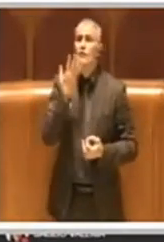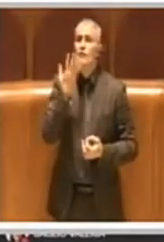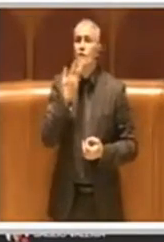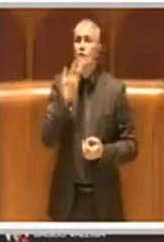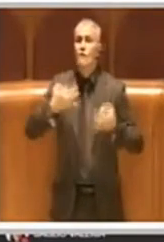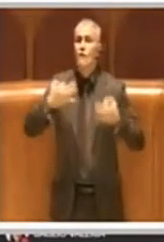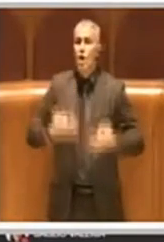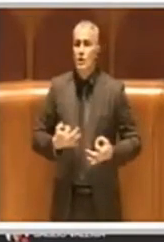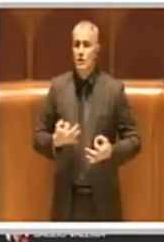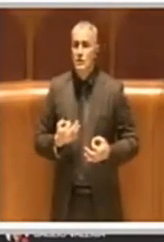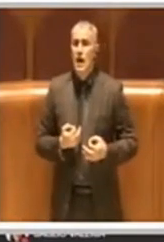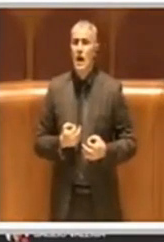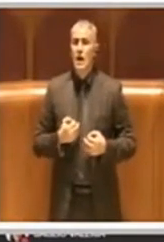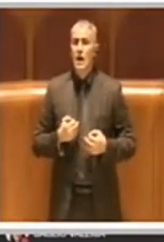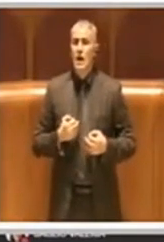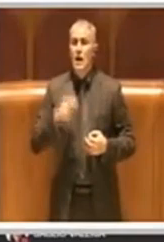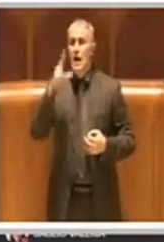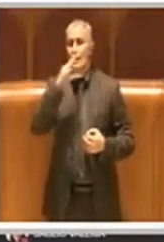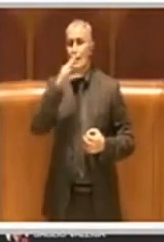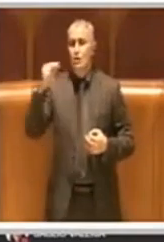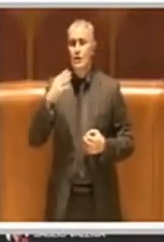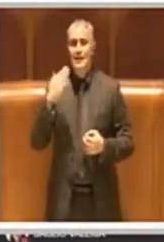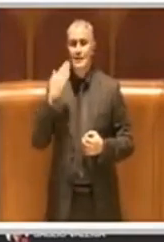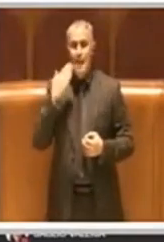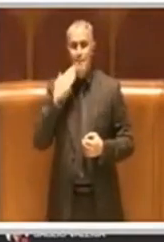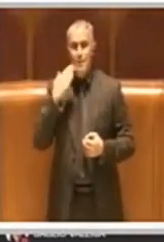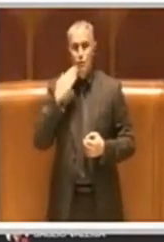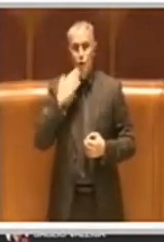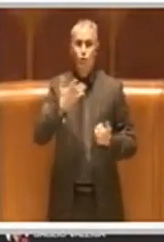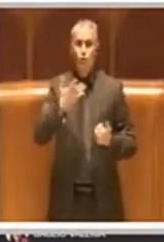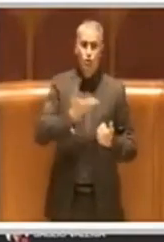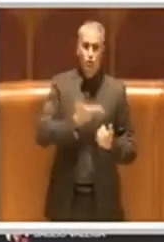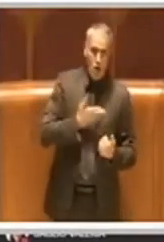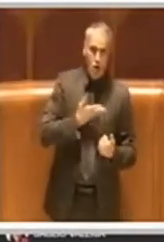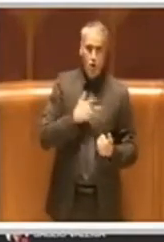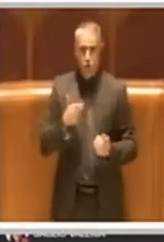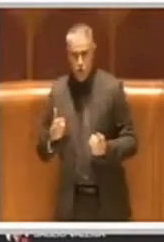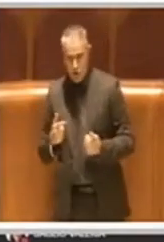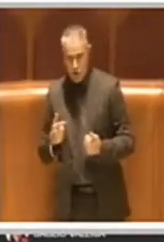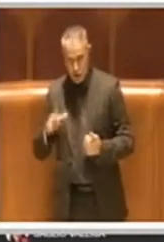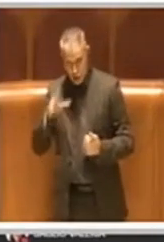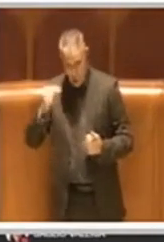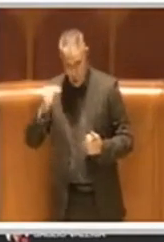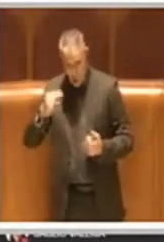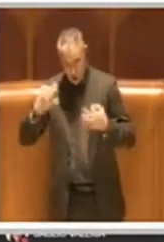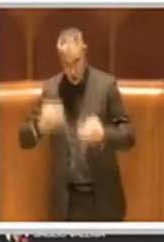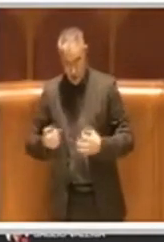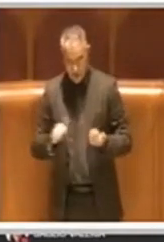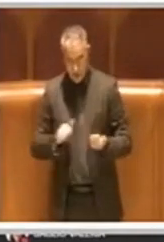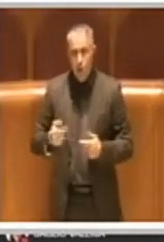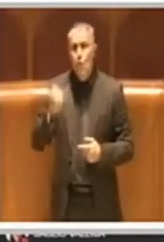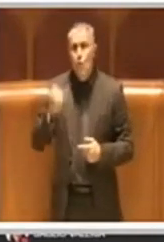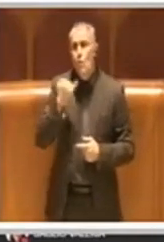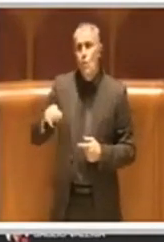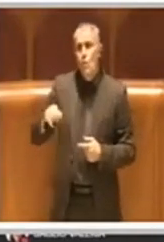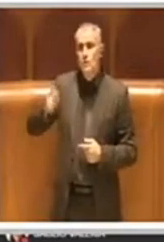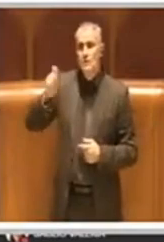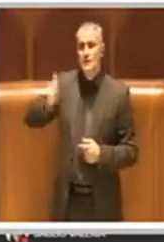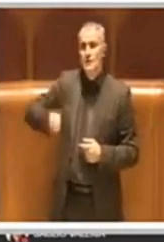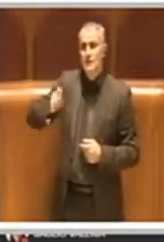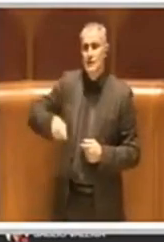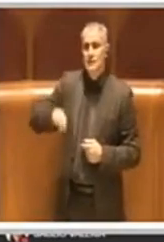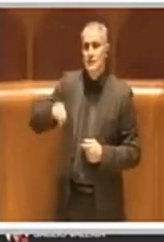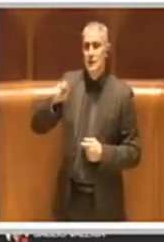o non riconoscere un determinato debito che come è stato ricordato deriva dall'ultima sentenza di quest'anno per il